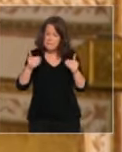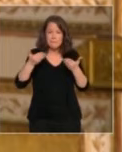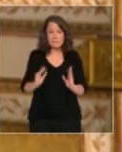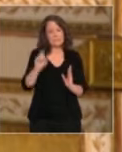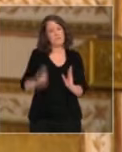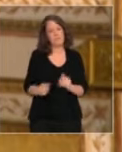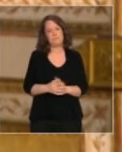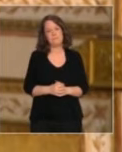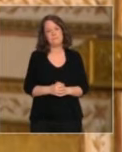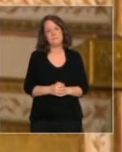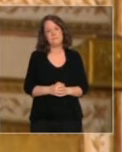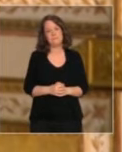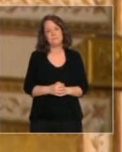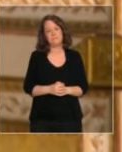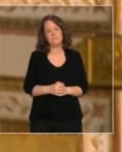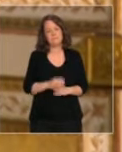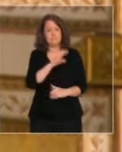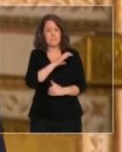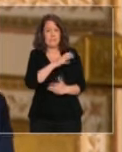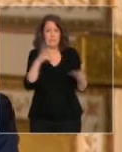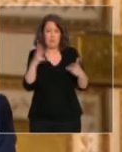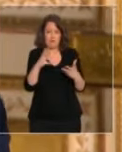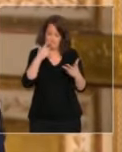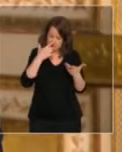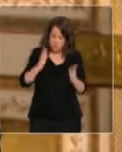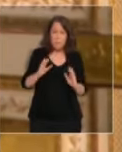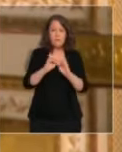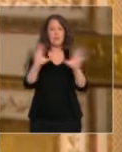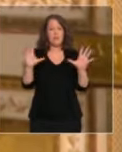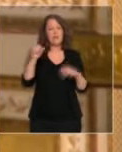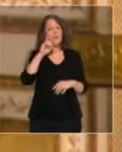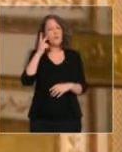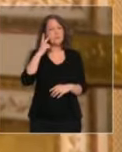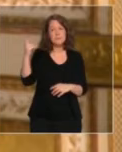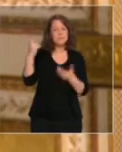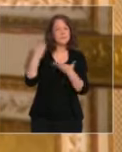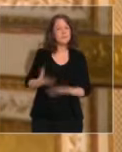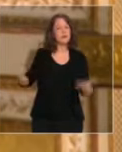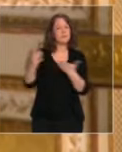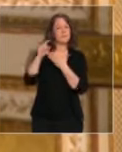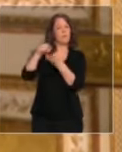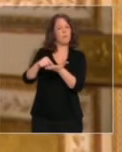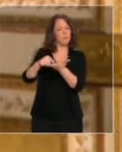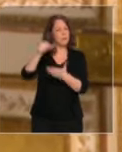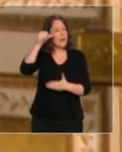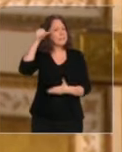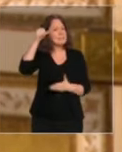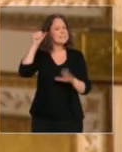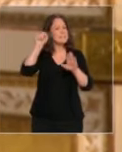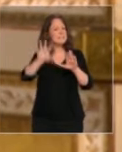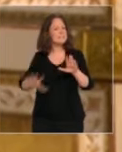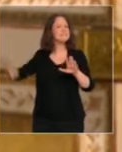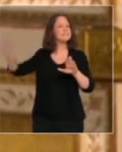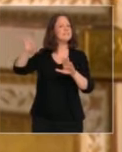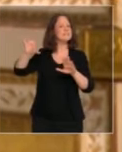Avec lucidité, oui, parce que regardez l'Asie. le virus semblait avoir été vaincu